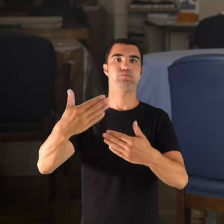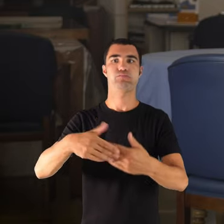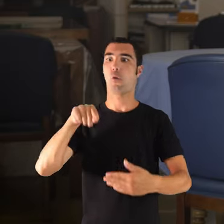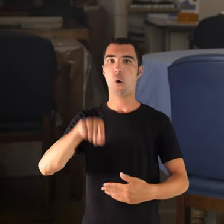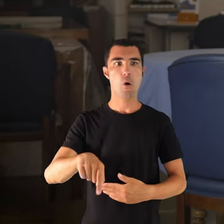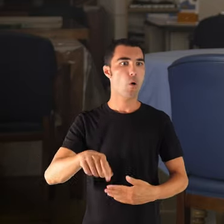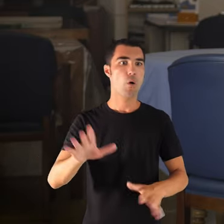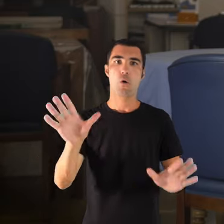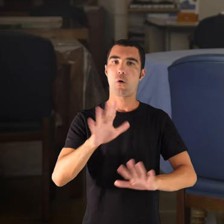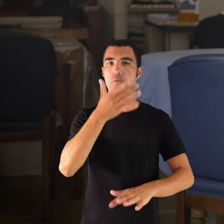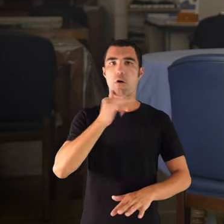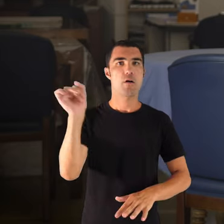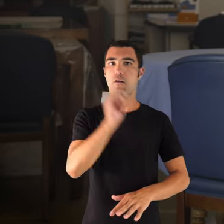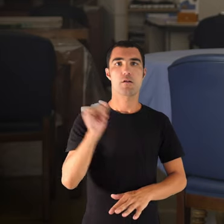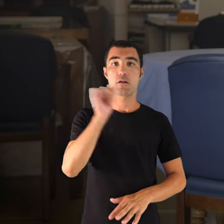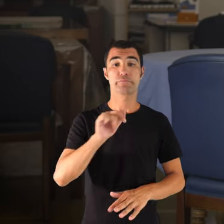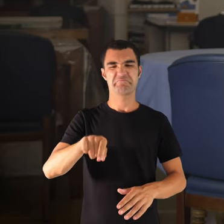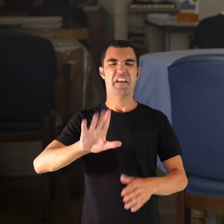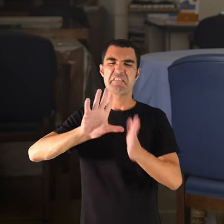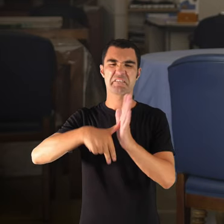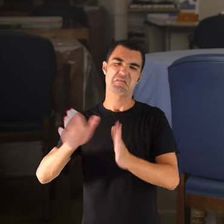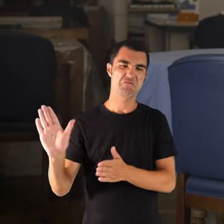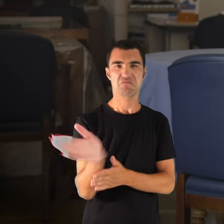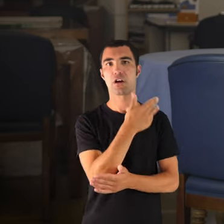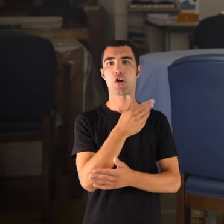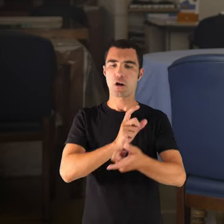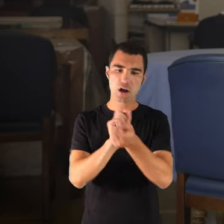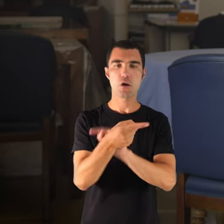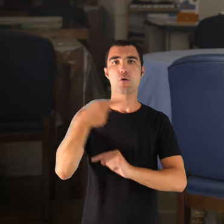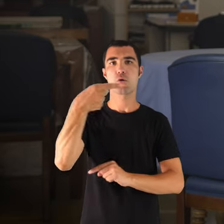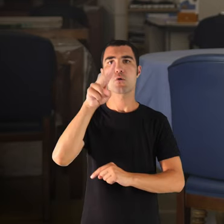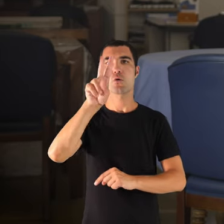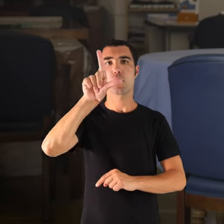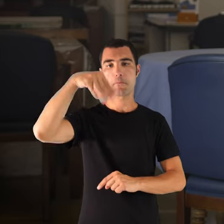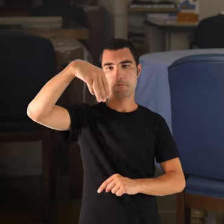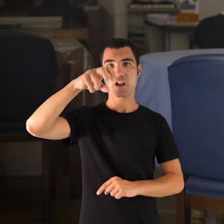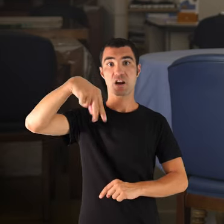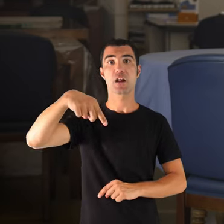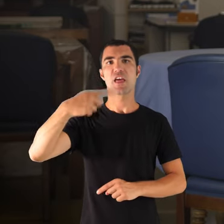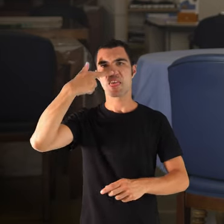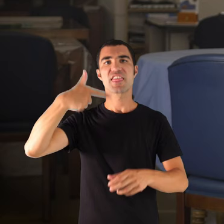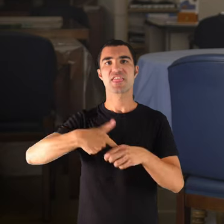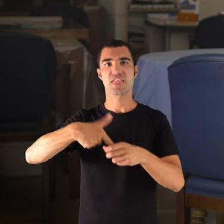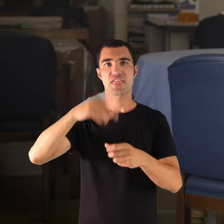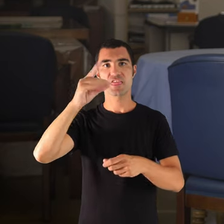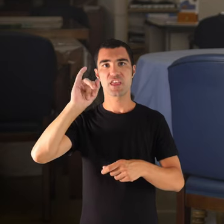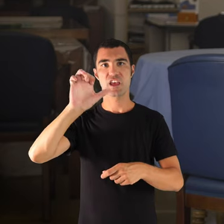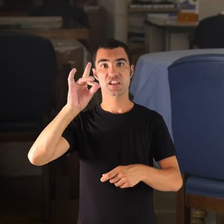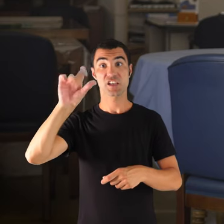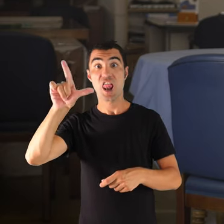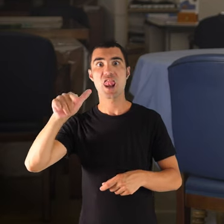va ser una maravilla fins que el llevàrem per poder posar un Gullner, que era un dièsel, que era